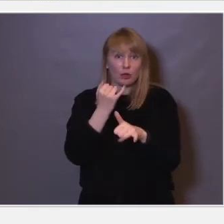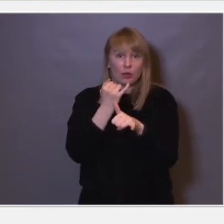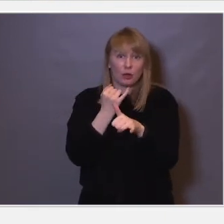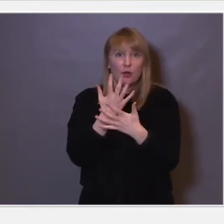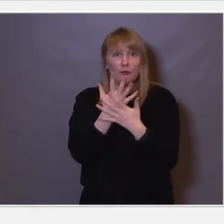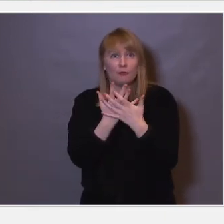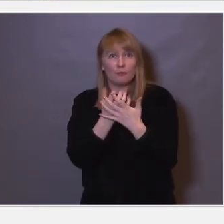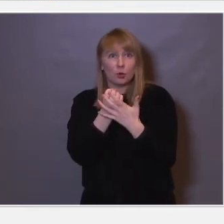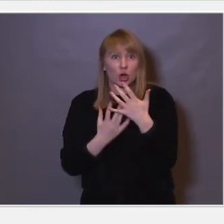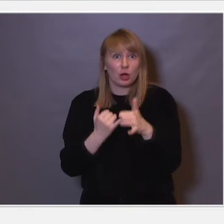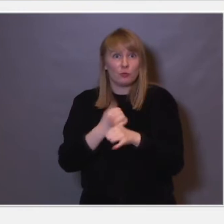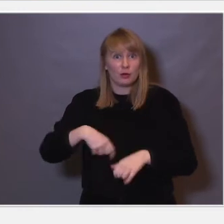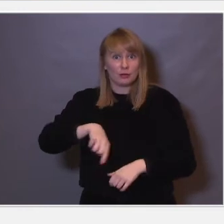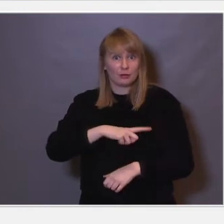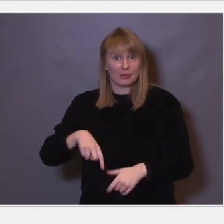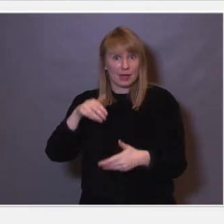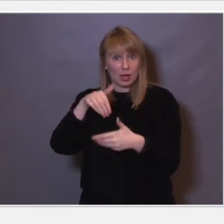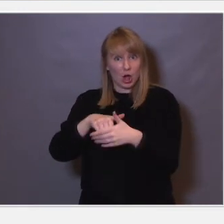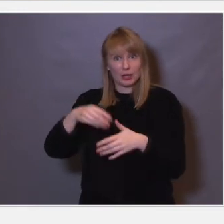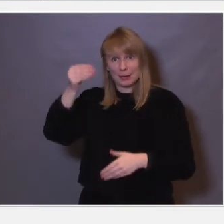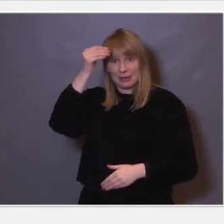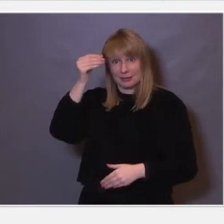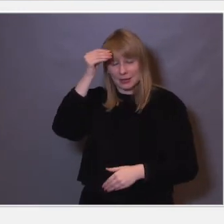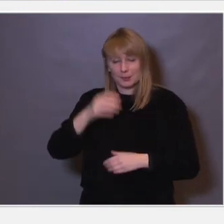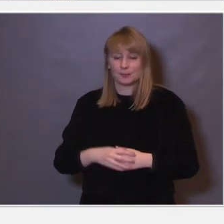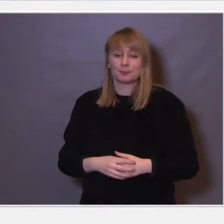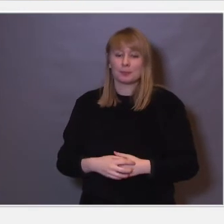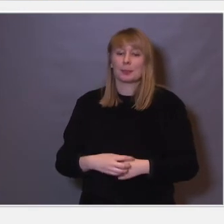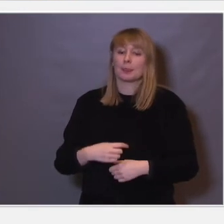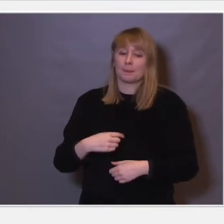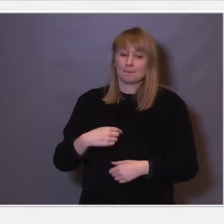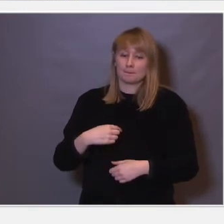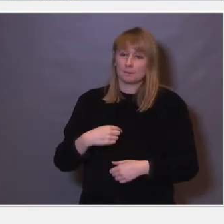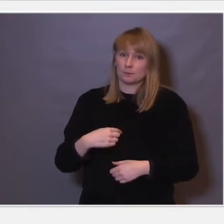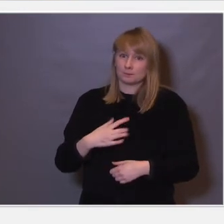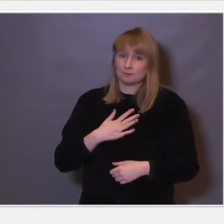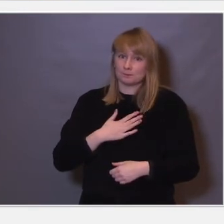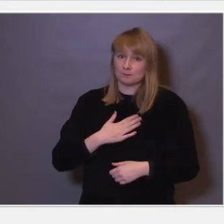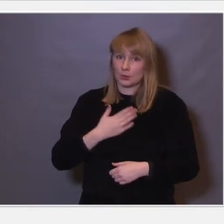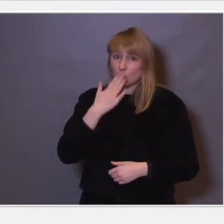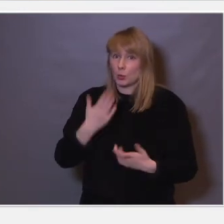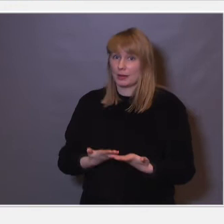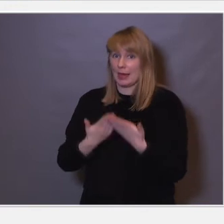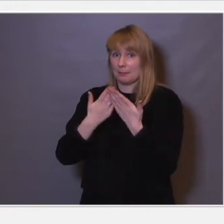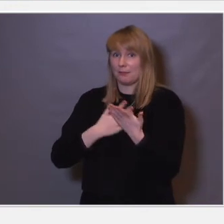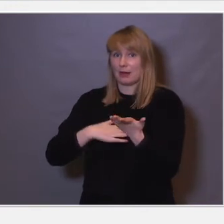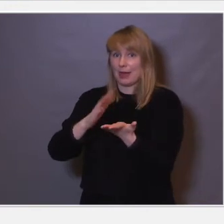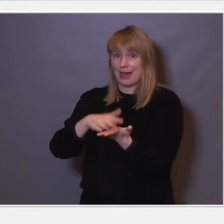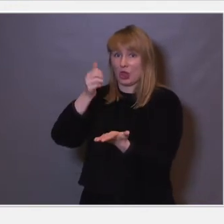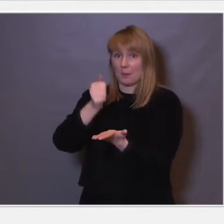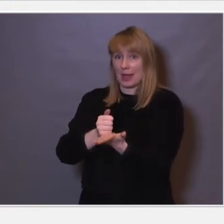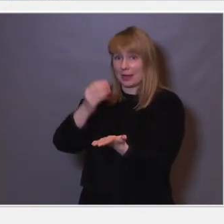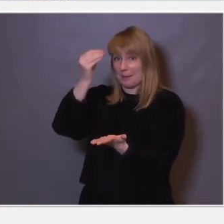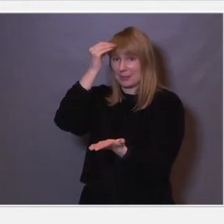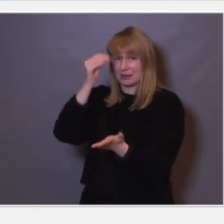klarer å lagre minner så lenge. Så for å undersøke dette her, så trenger vi en god modell for å etablere minner